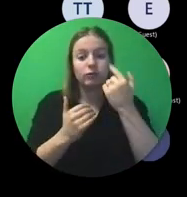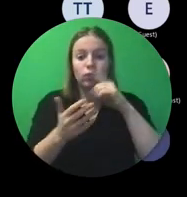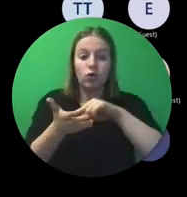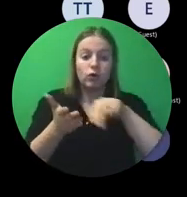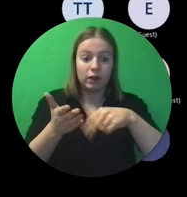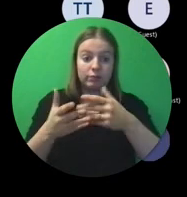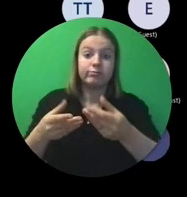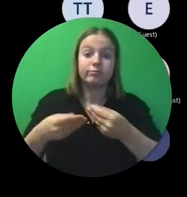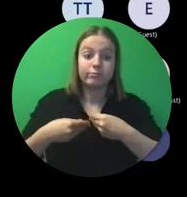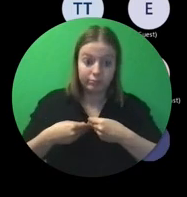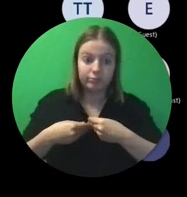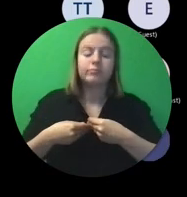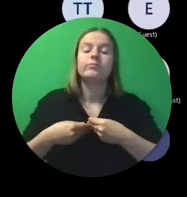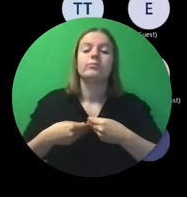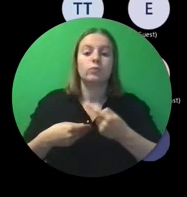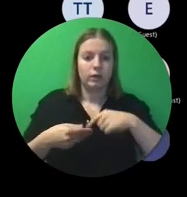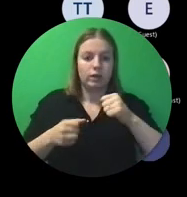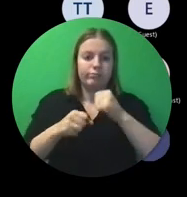hebben teruggekregen.